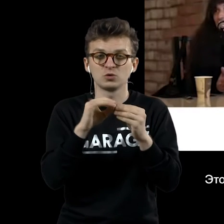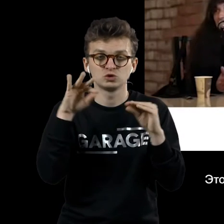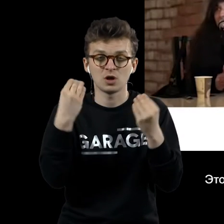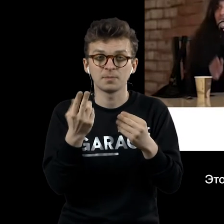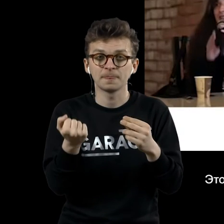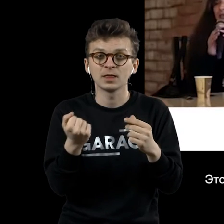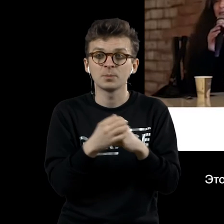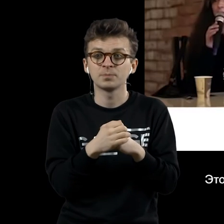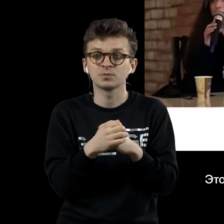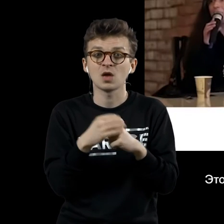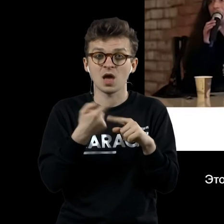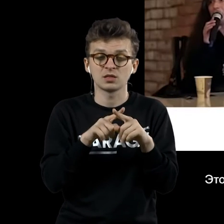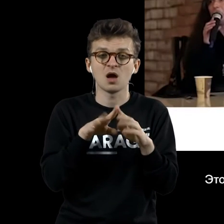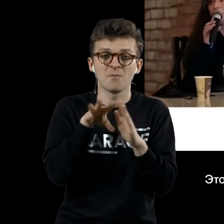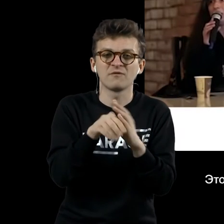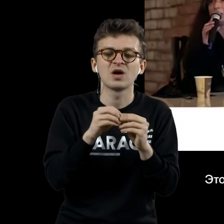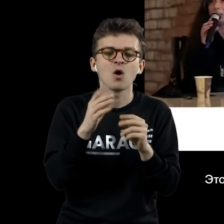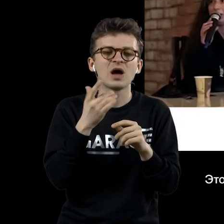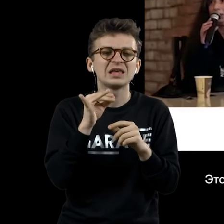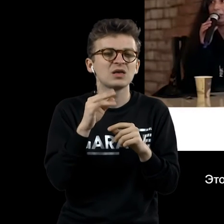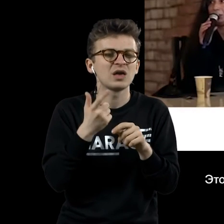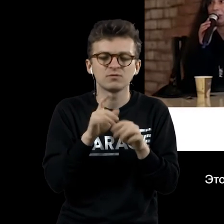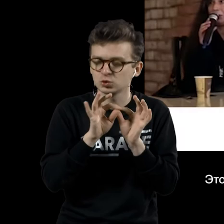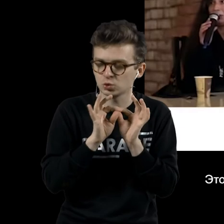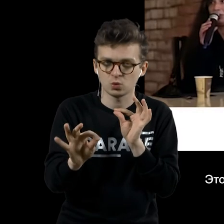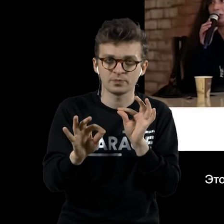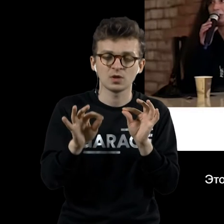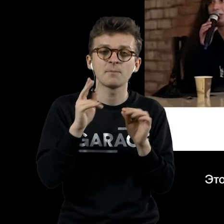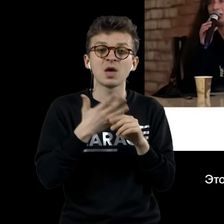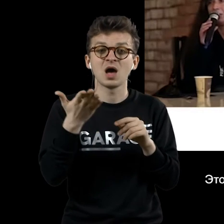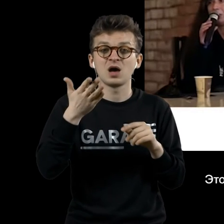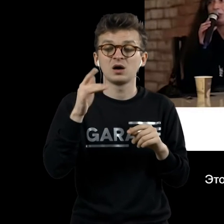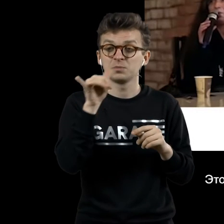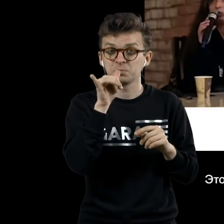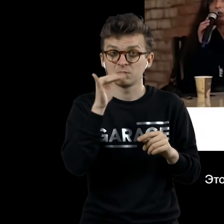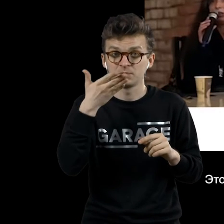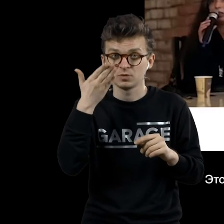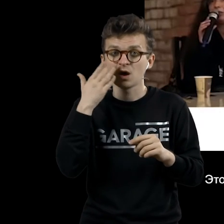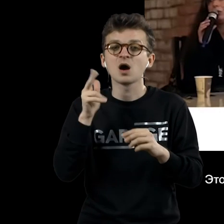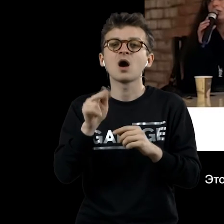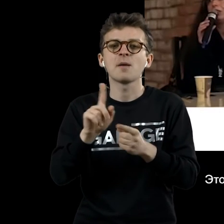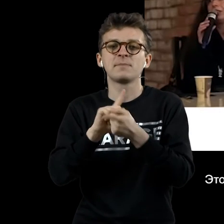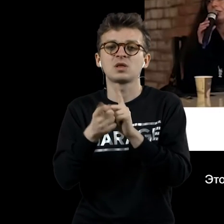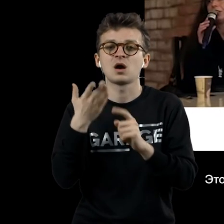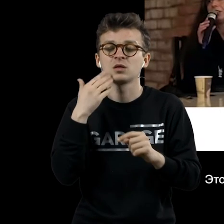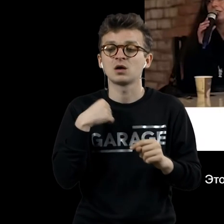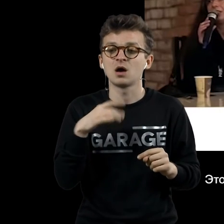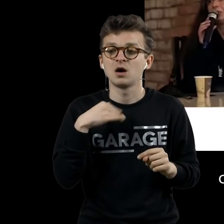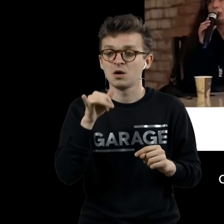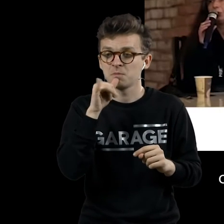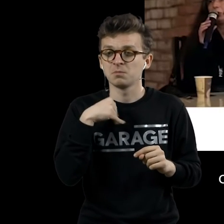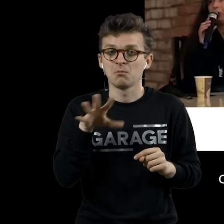шляпу. Да, это относится к понятию инфратонкого. Как меняется запах табачного дыма после того, как ты его выдыхаешь.